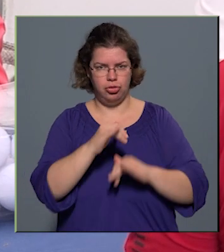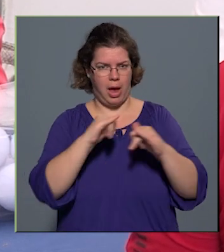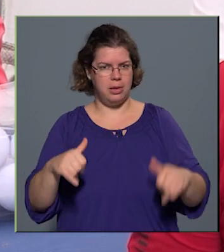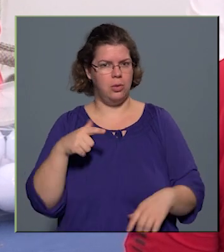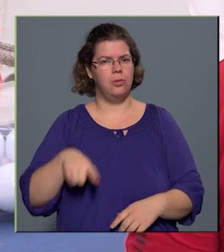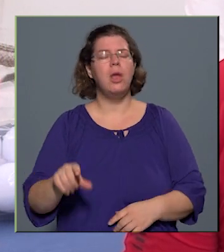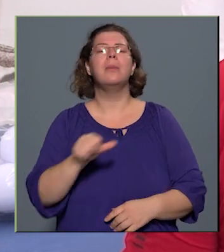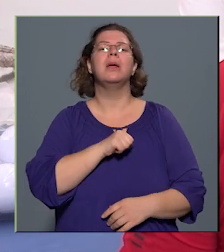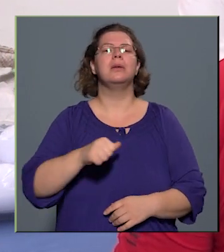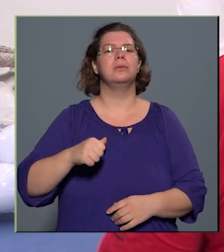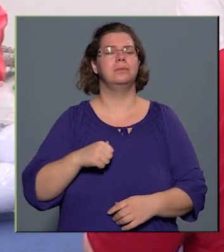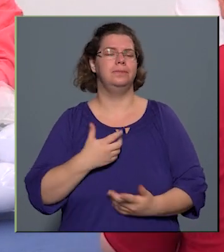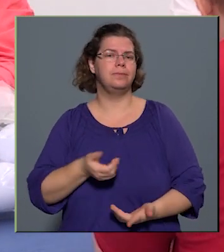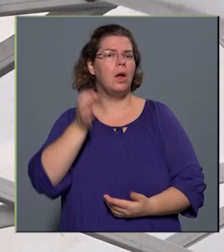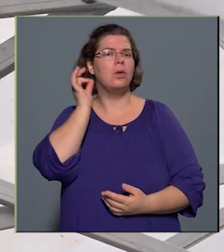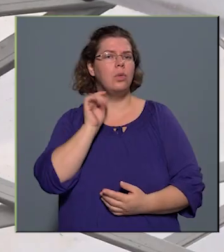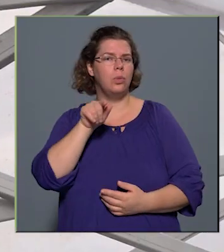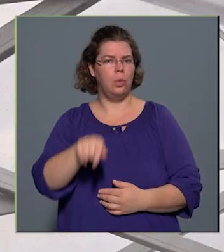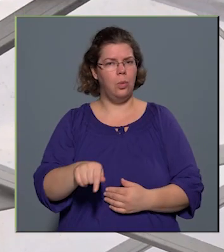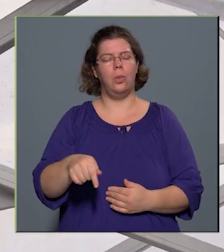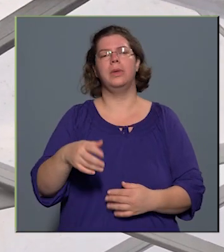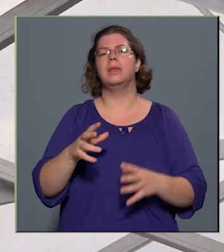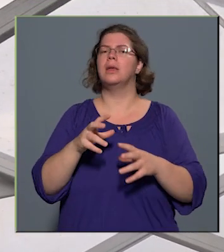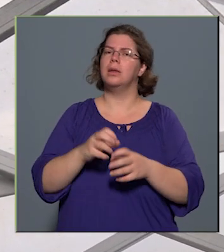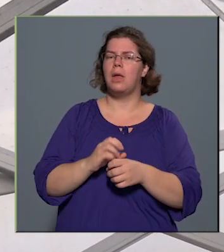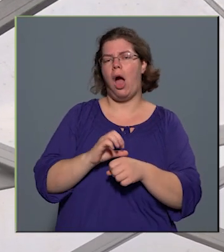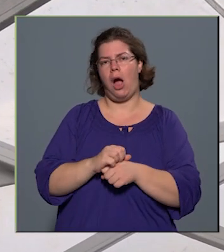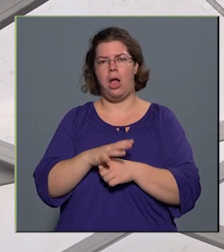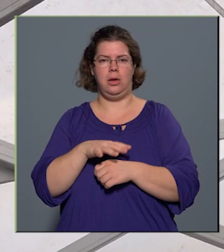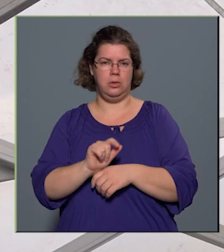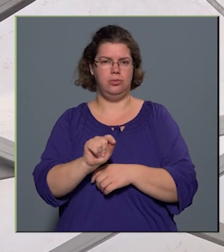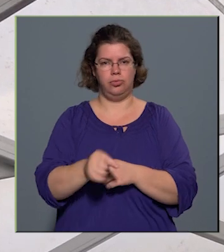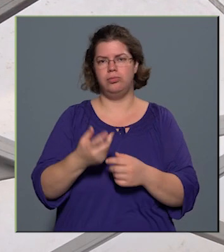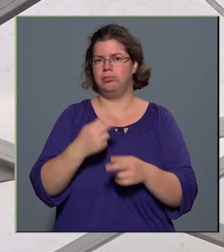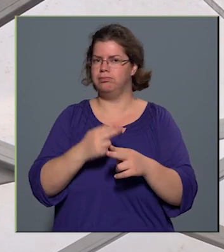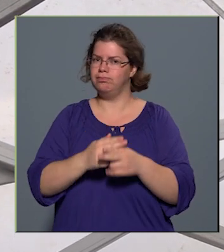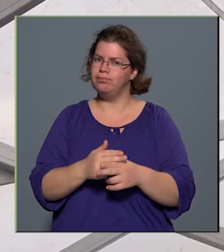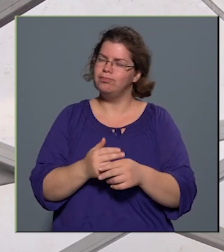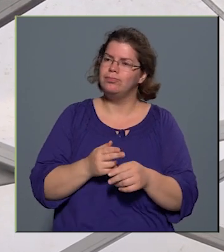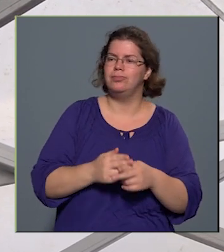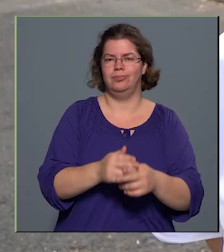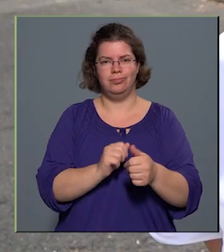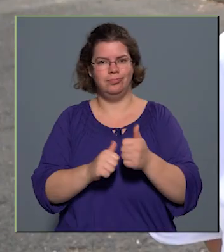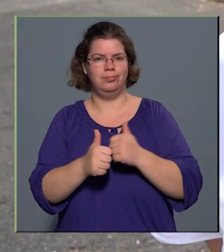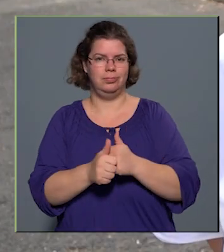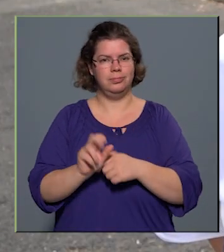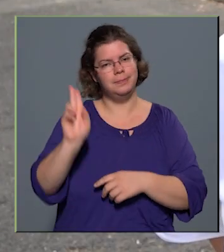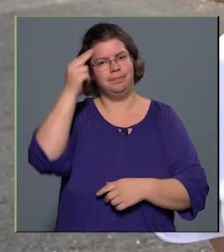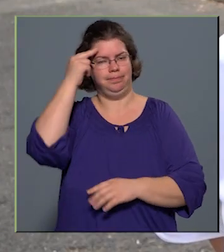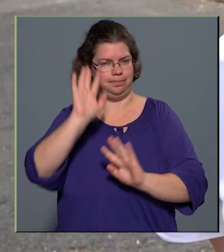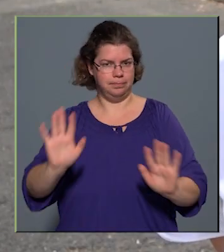betegségek megelőzését és időben való felismerését hivatott elősegíteni. Akik eljönnek hozzánk, azok a Mellákkal